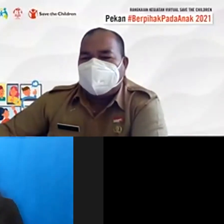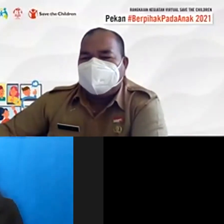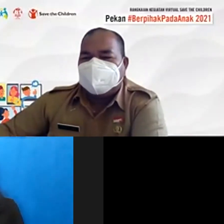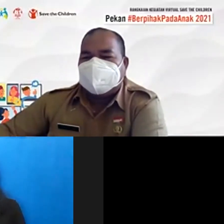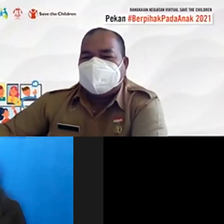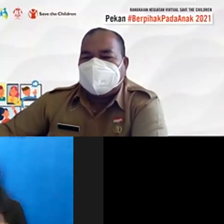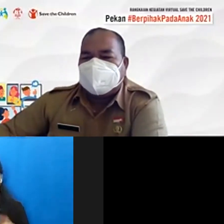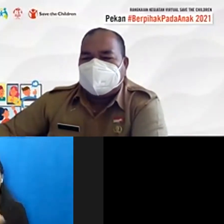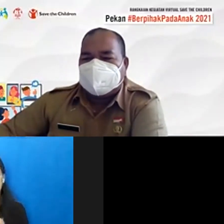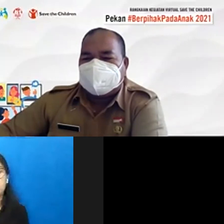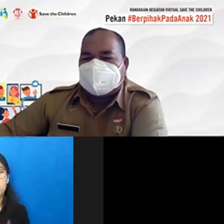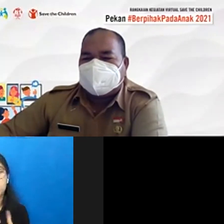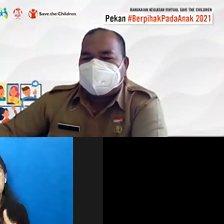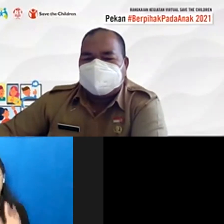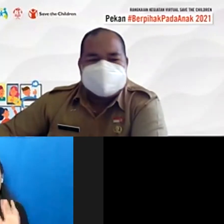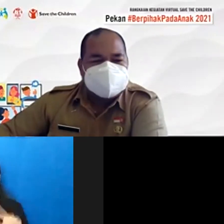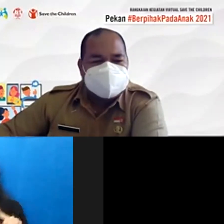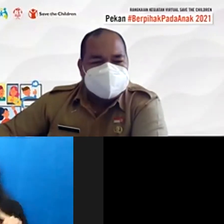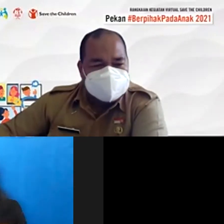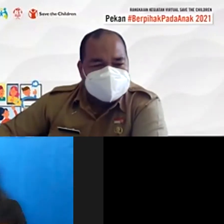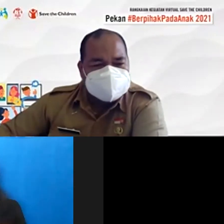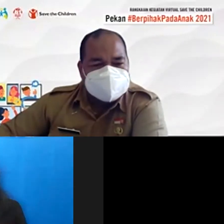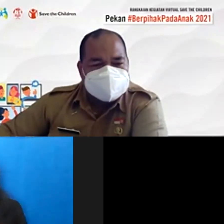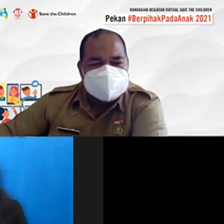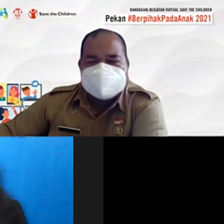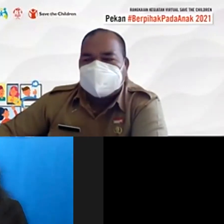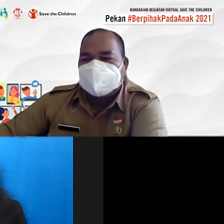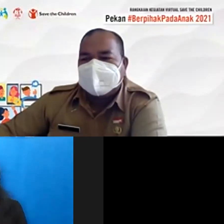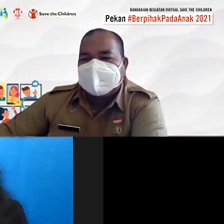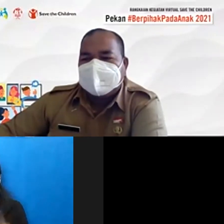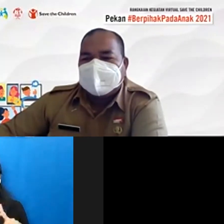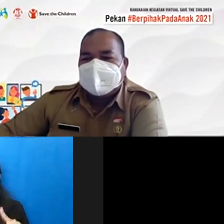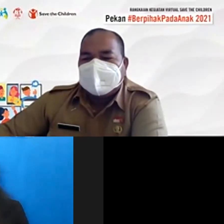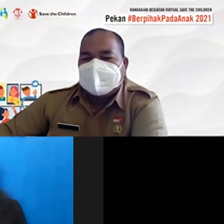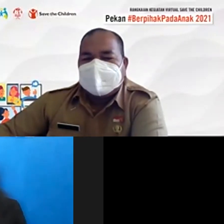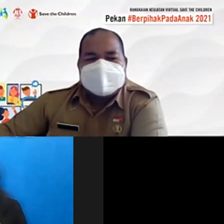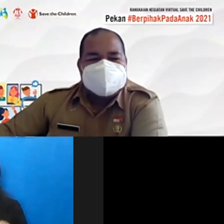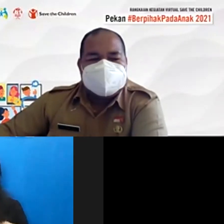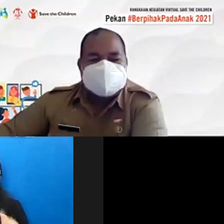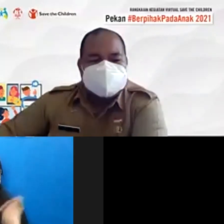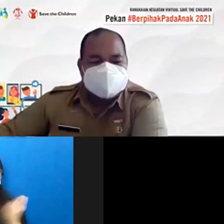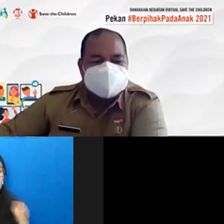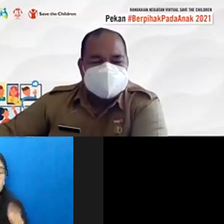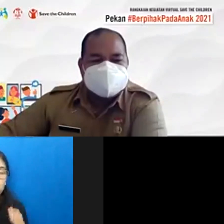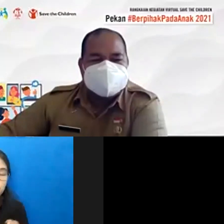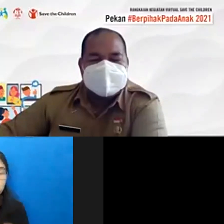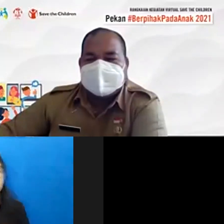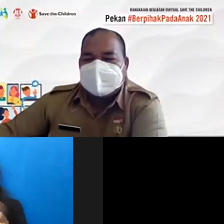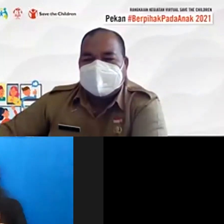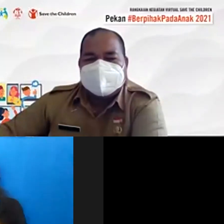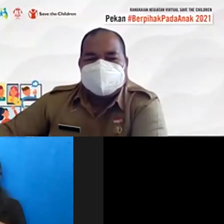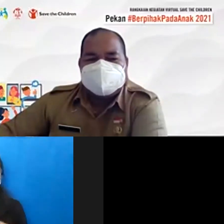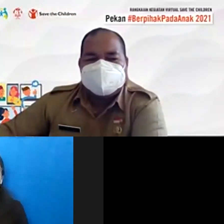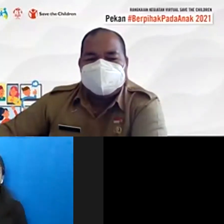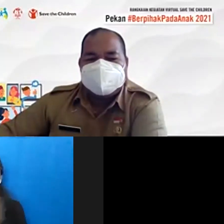sebagai juru bicara saat terima kasih saya kembalikan baik terima kasih Mbak Titus